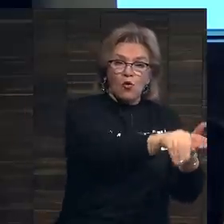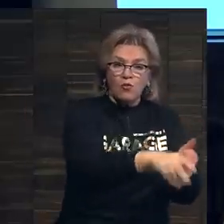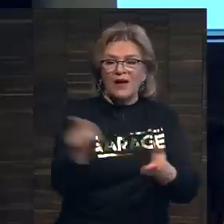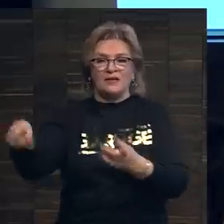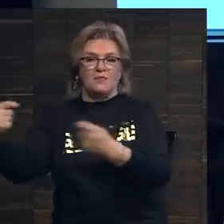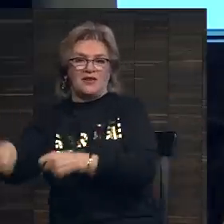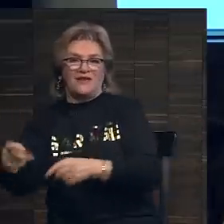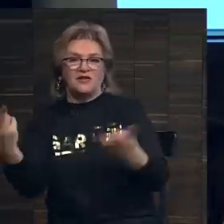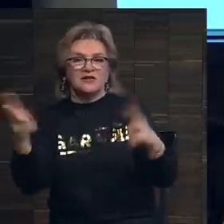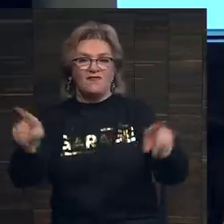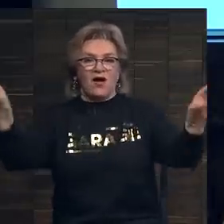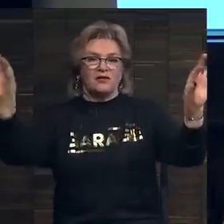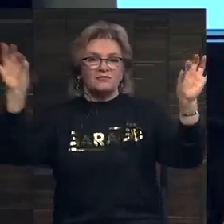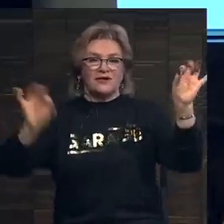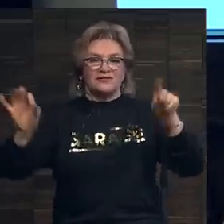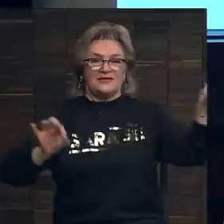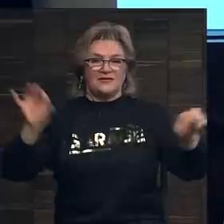продавца. Двойную комиссию.